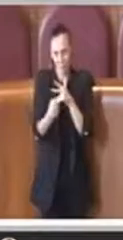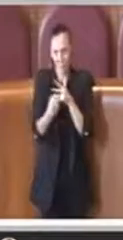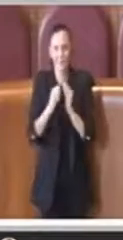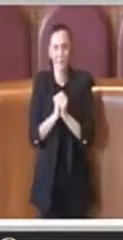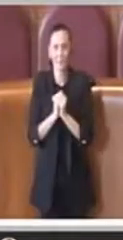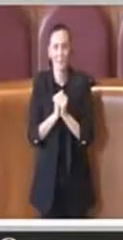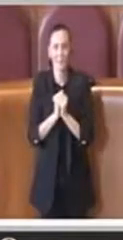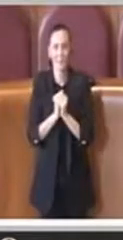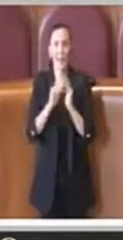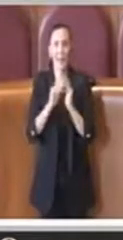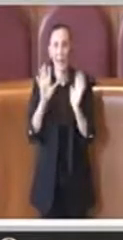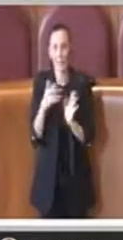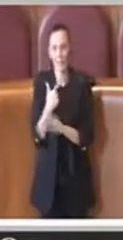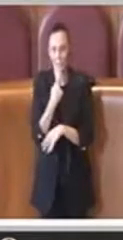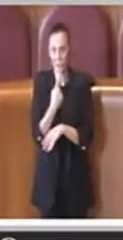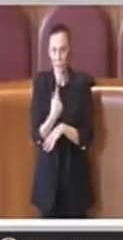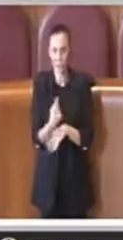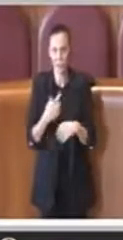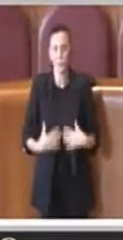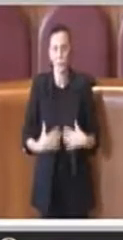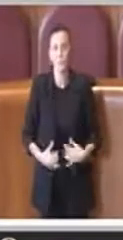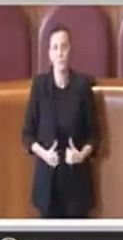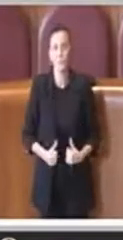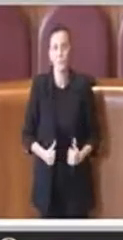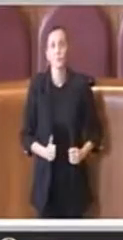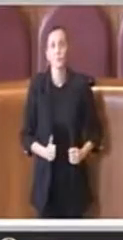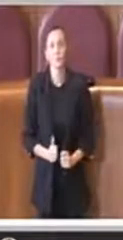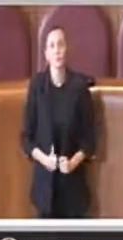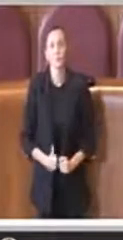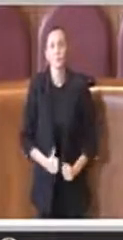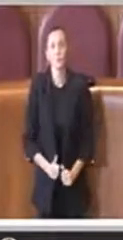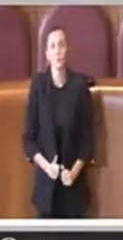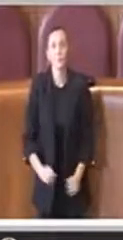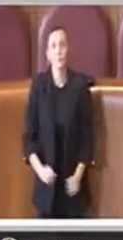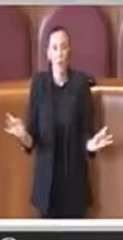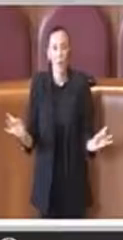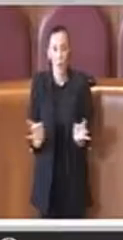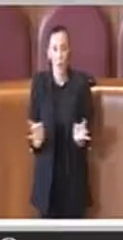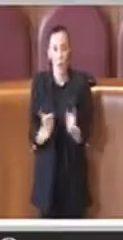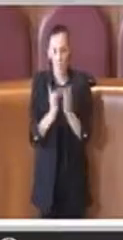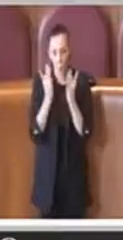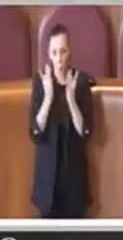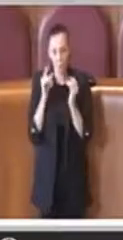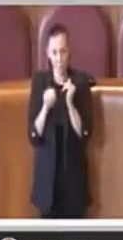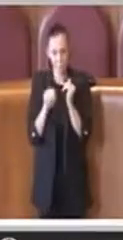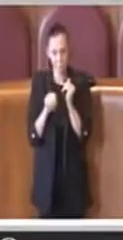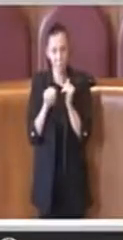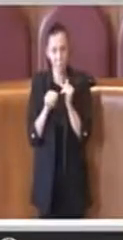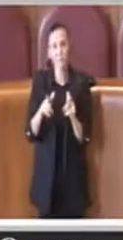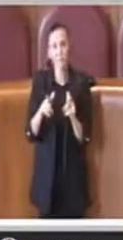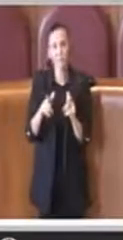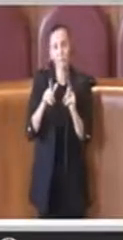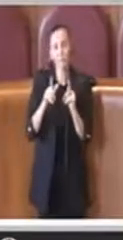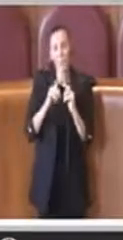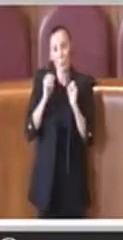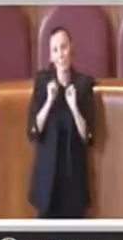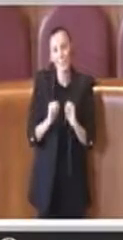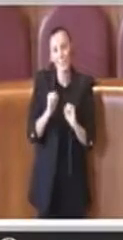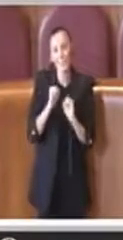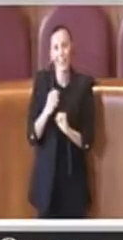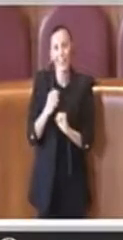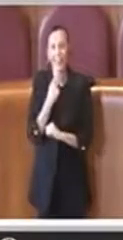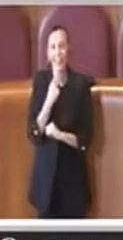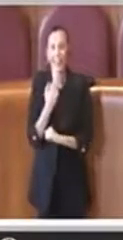ecco. Allora, dicevo, l'occasione anche mi porta, dicevo, a ringraziare il collega